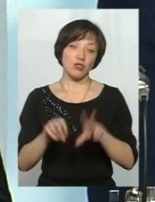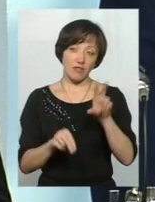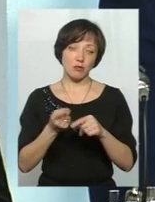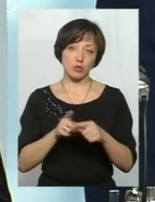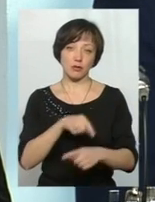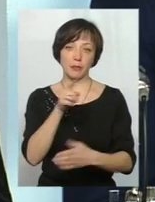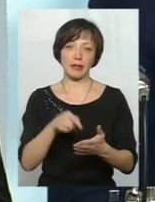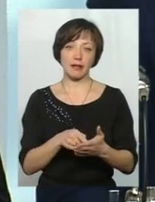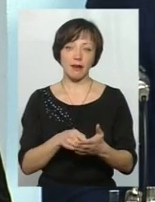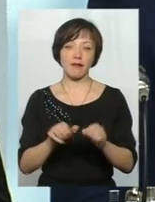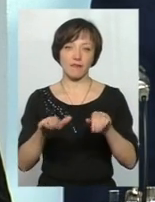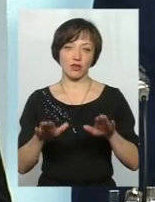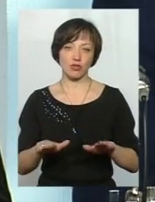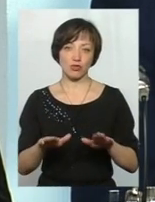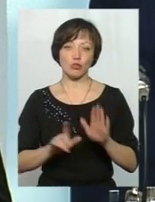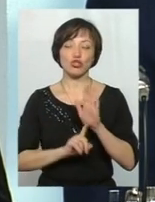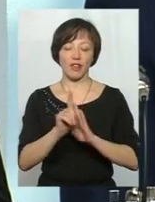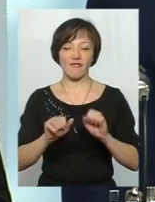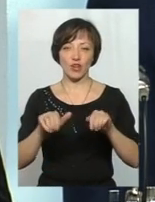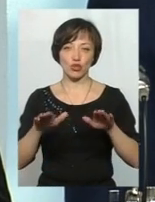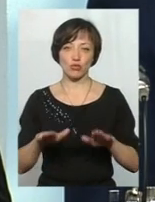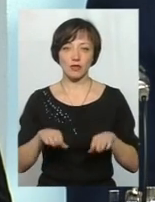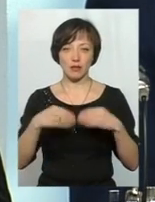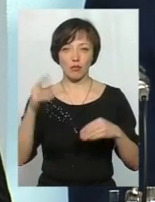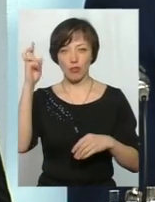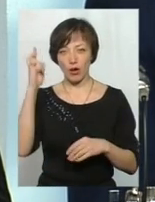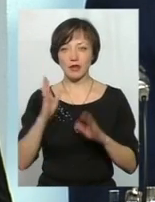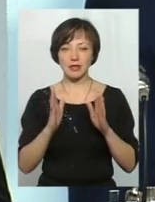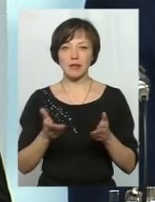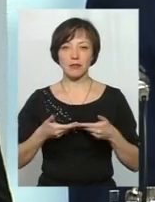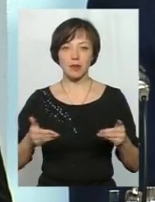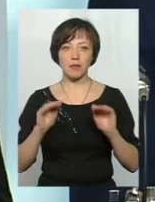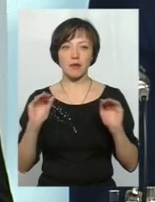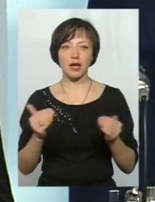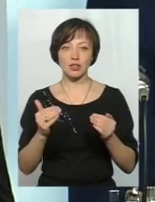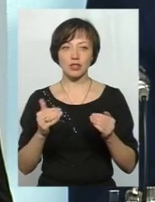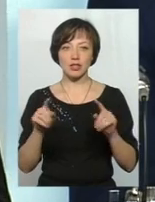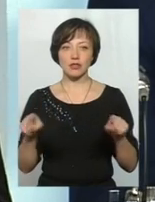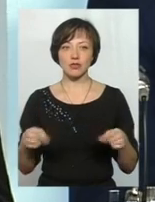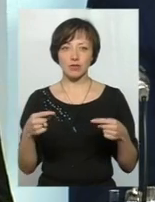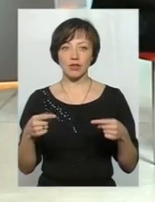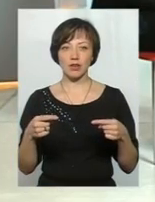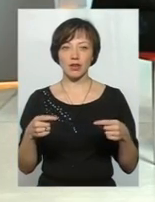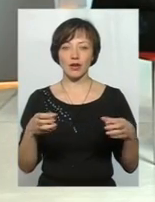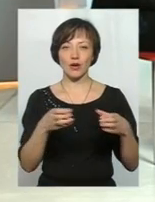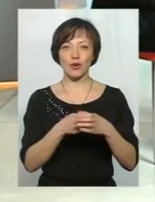це питання зрушиться, зрушиться з місця до ВБО, якби ми тільки менше утворювали груп